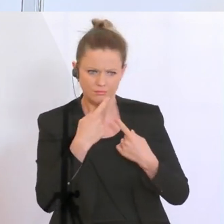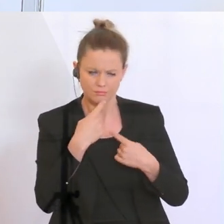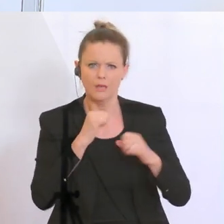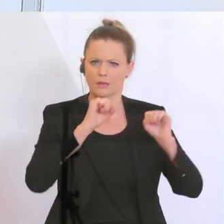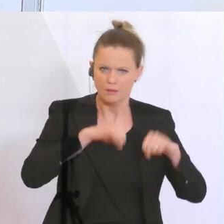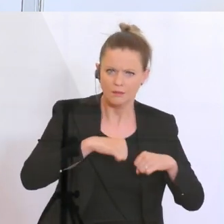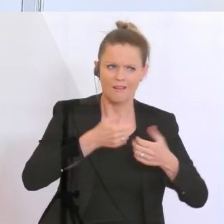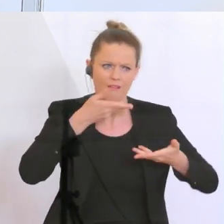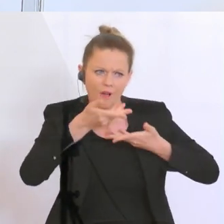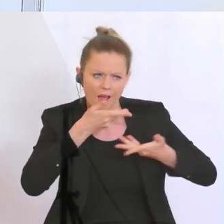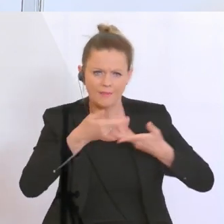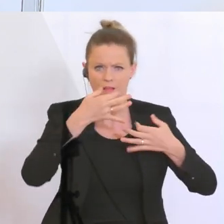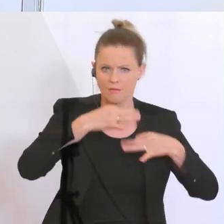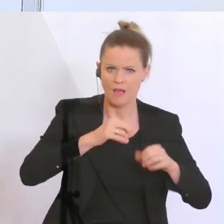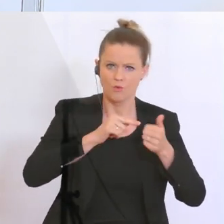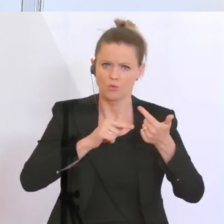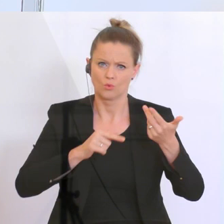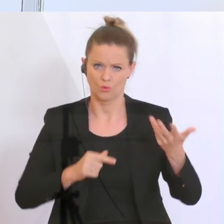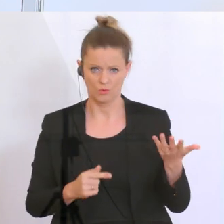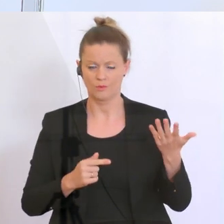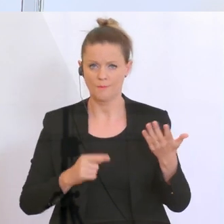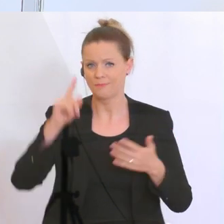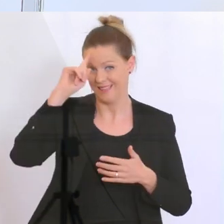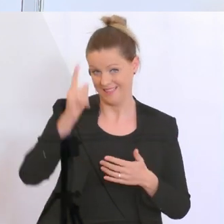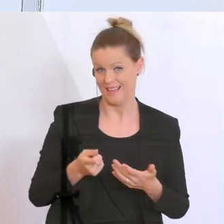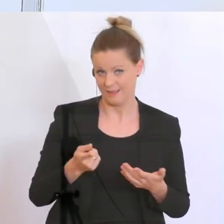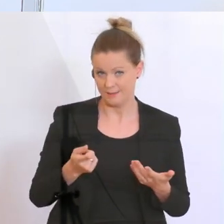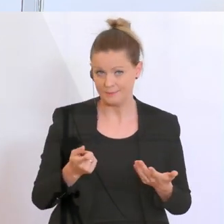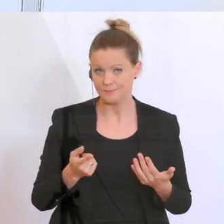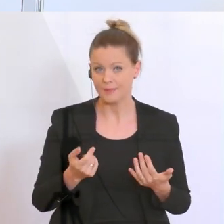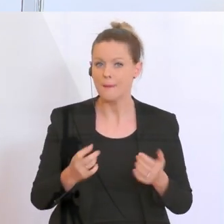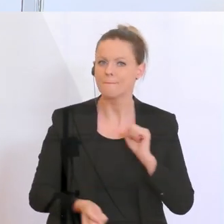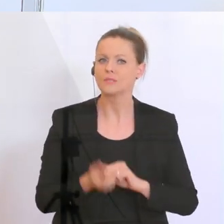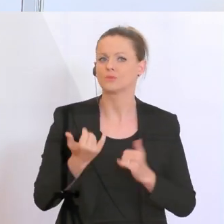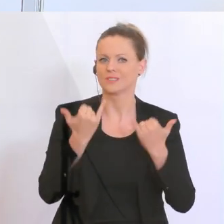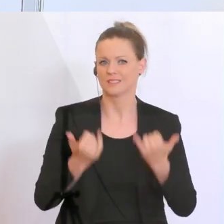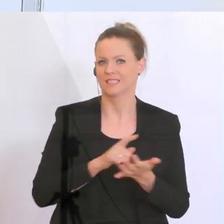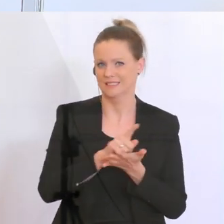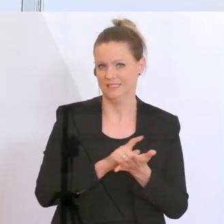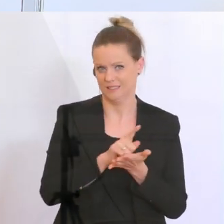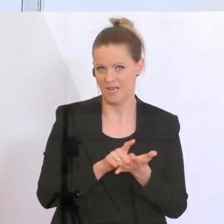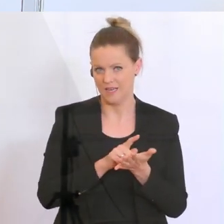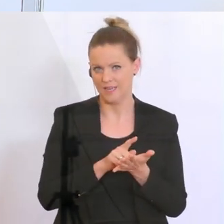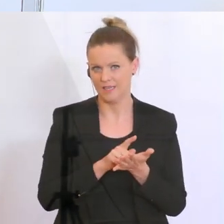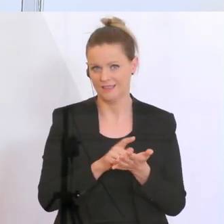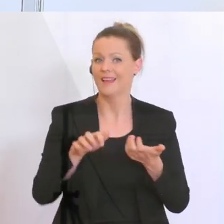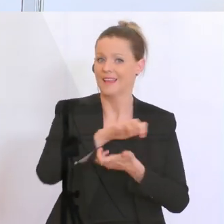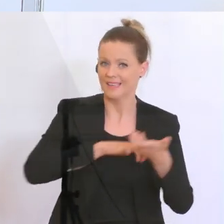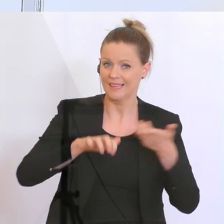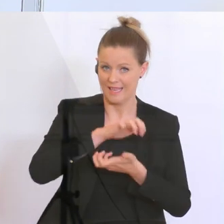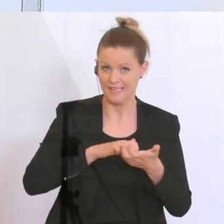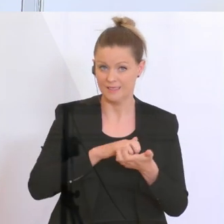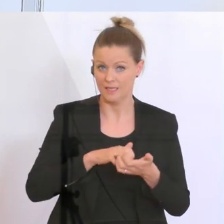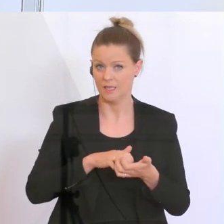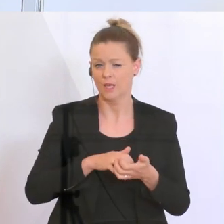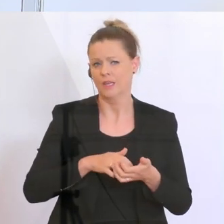Kommission verhandeln, ob wir das überhaupt dürfen. Und ich denke, dass gerade in einer Zeit der Krise von solchen